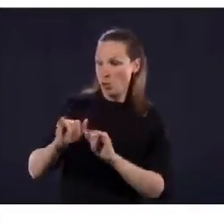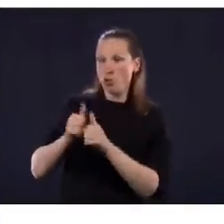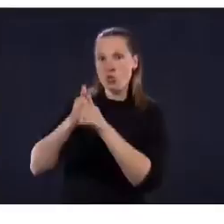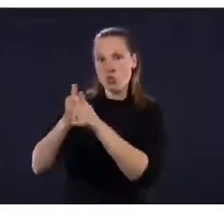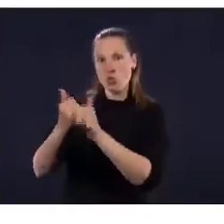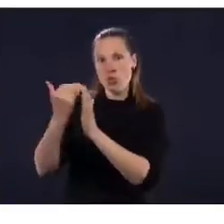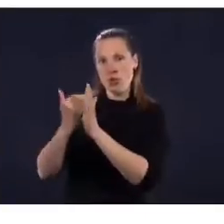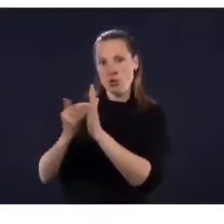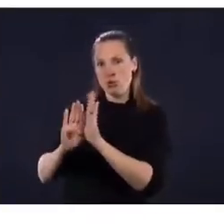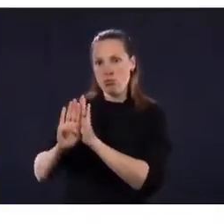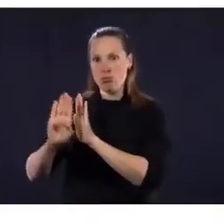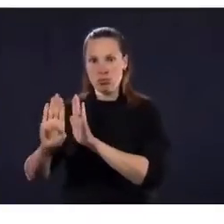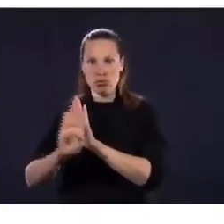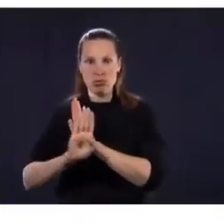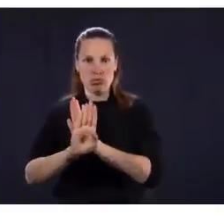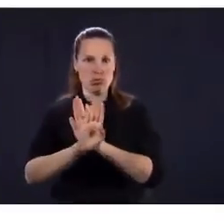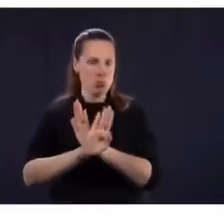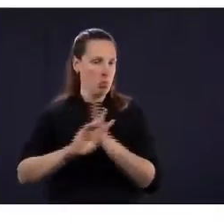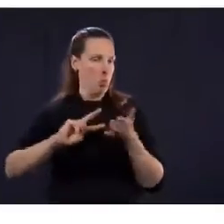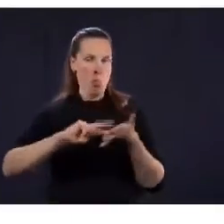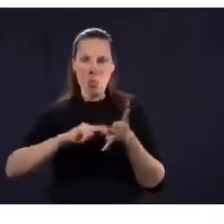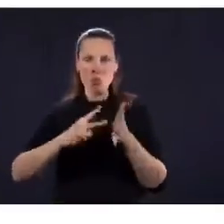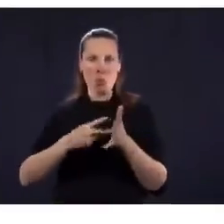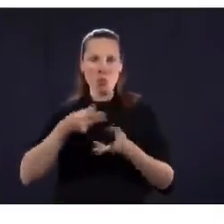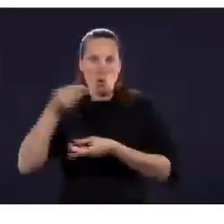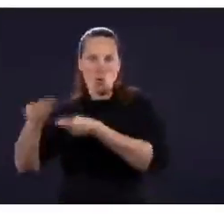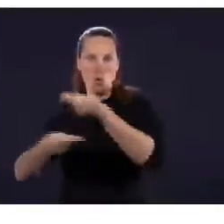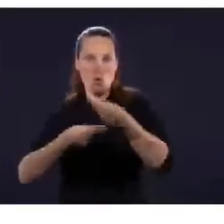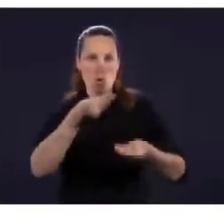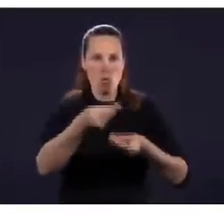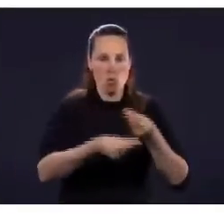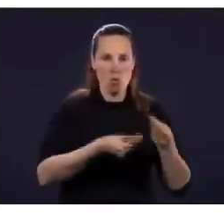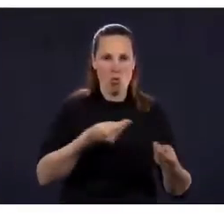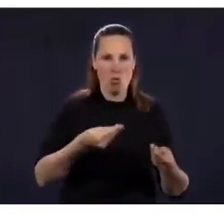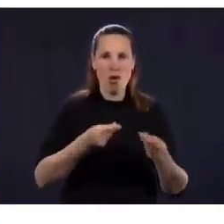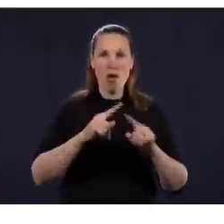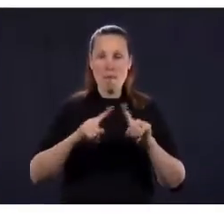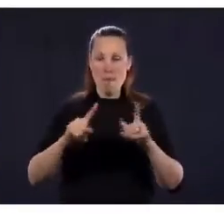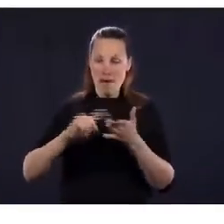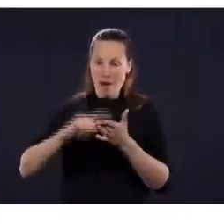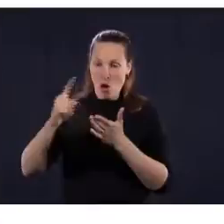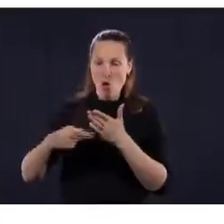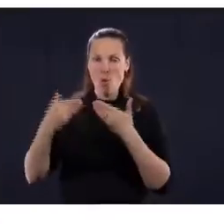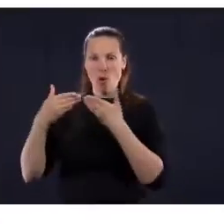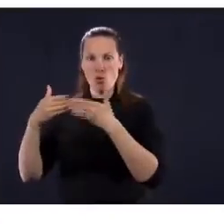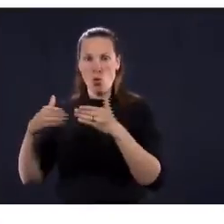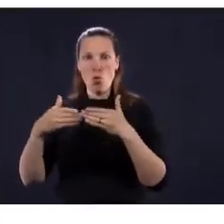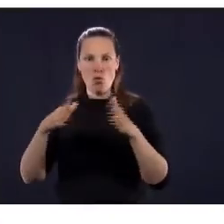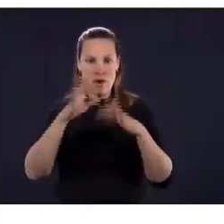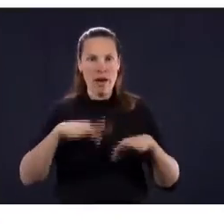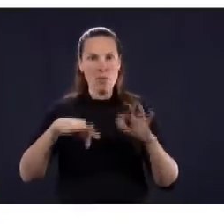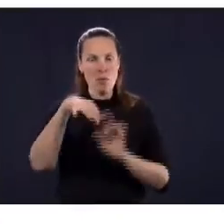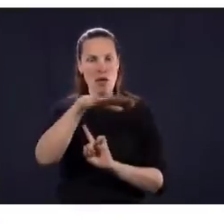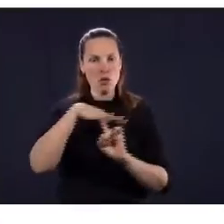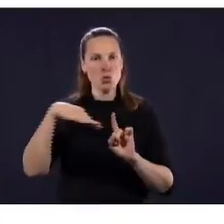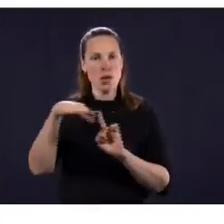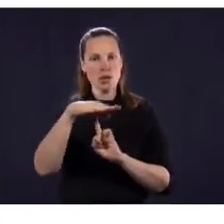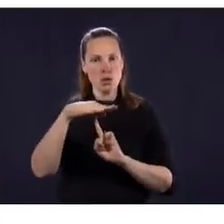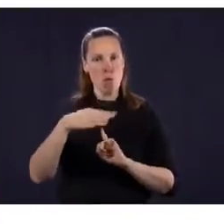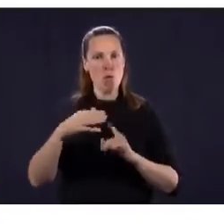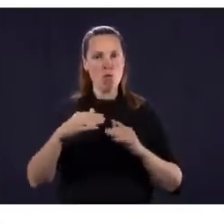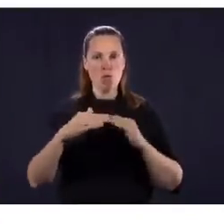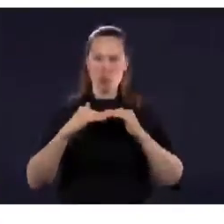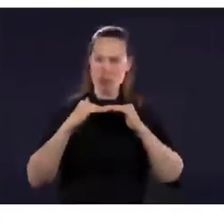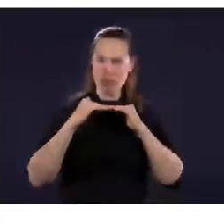régions-là, il y a une grosse marge de manœuvre dans les hôpitaux. Très bien. Peut-être maintenant, pour Dr Arruda, je veux revenir